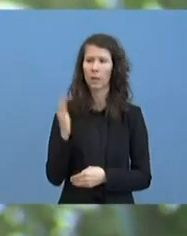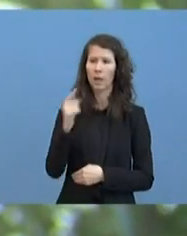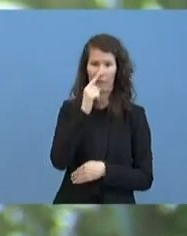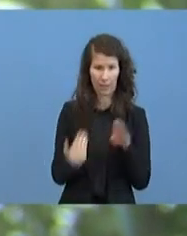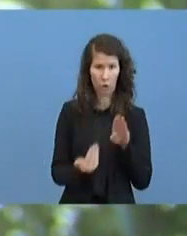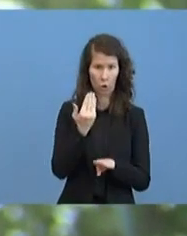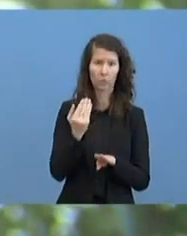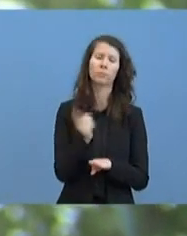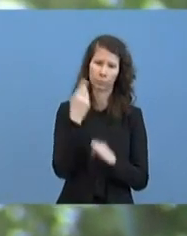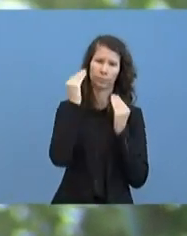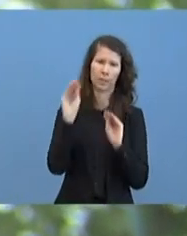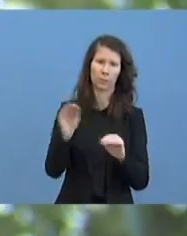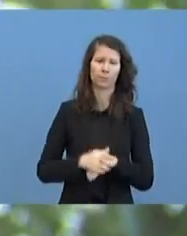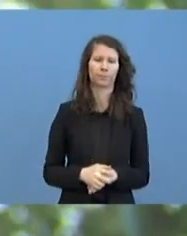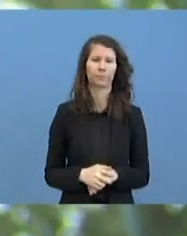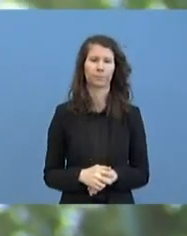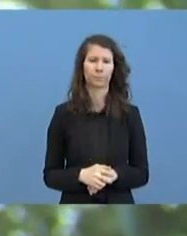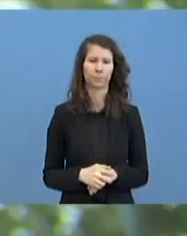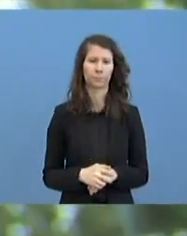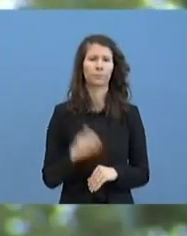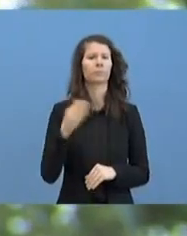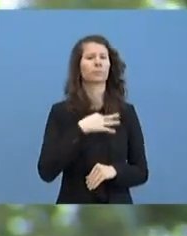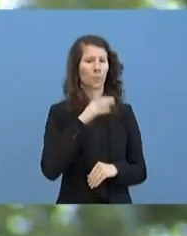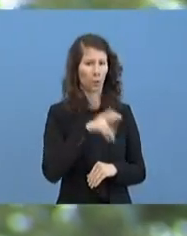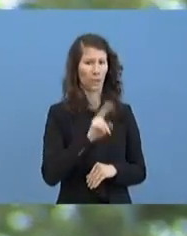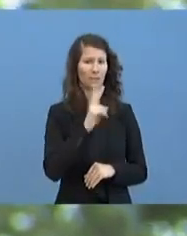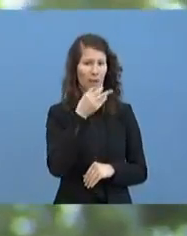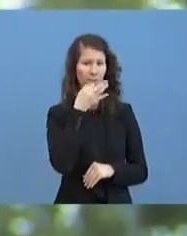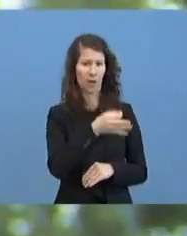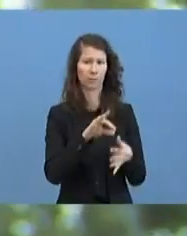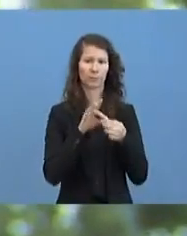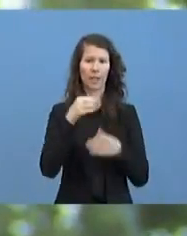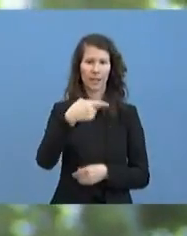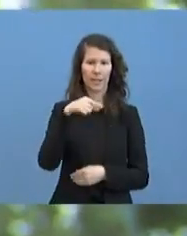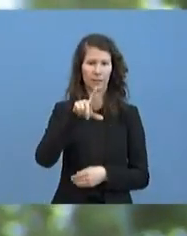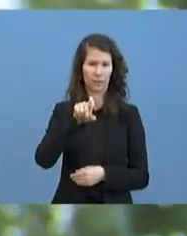halten wir sie auf dem Laufenden. Okay. Und zweite Frage noch mal zu dem G20.